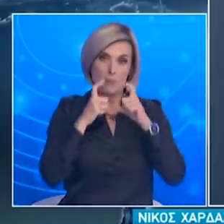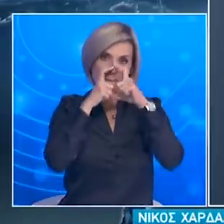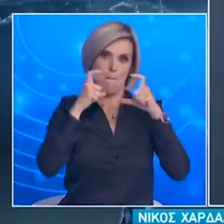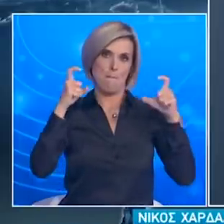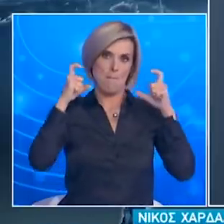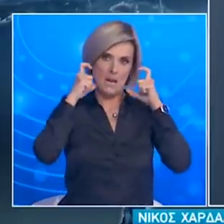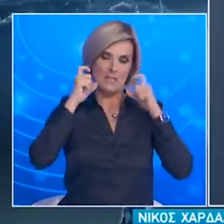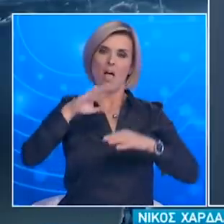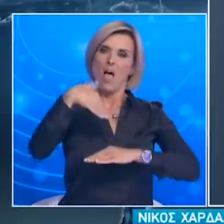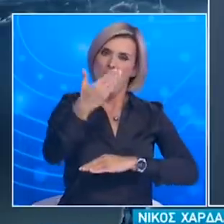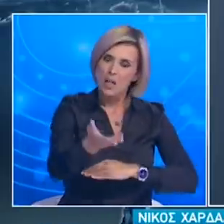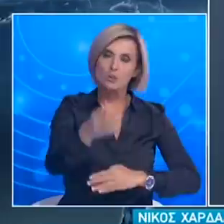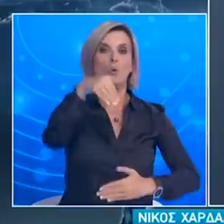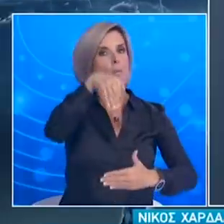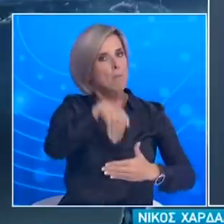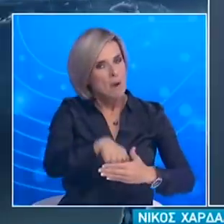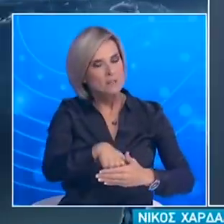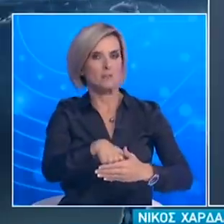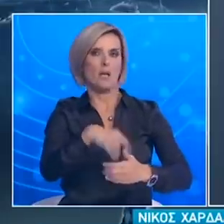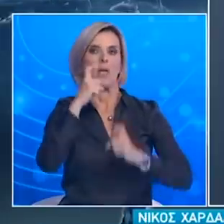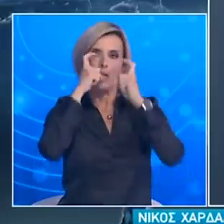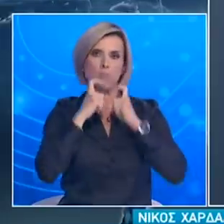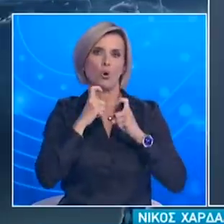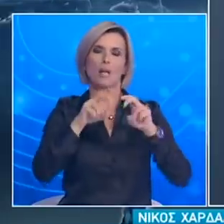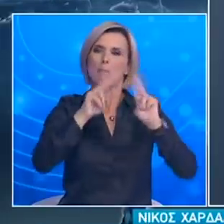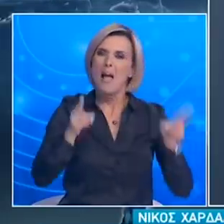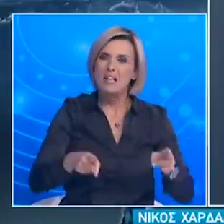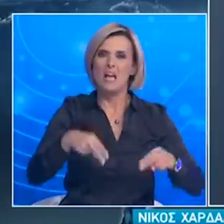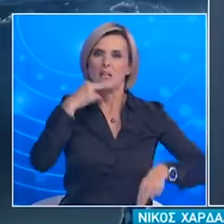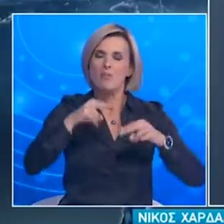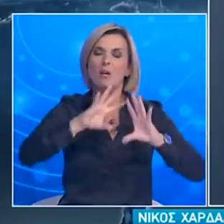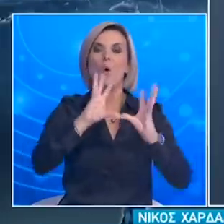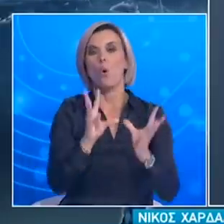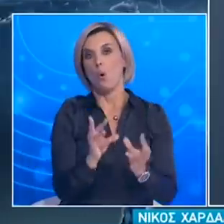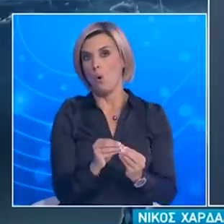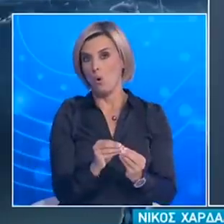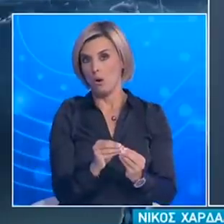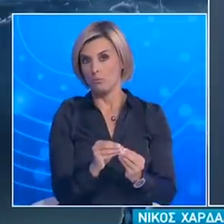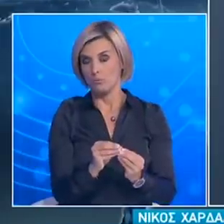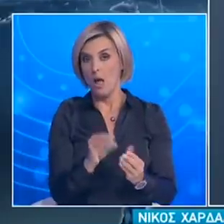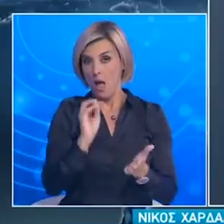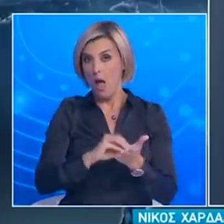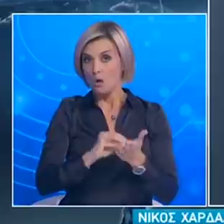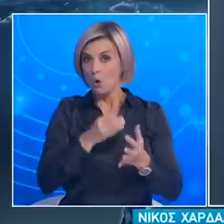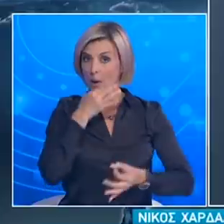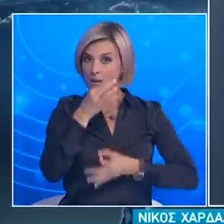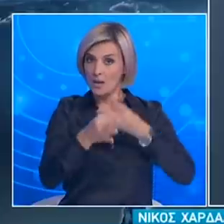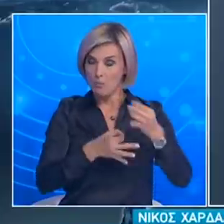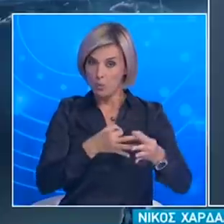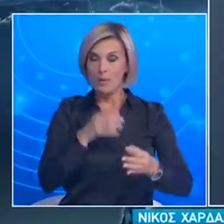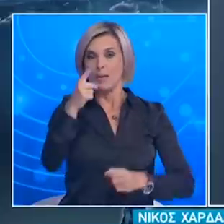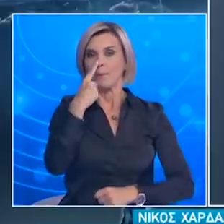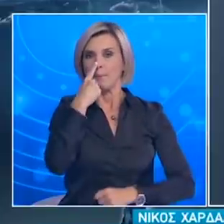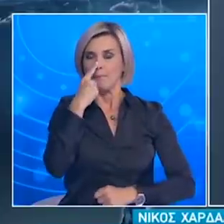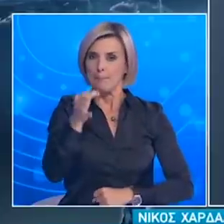τόσο σε εξωτερικούς όσο και σε εσωτερικούς χώρους υπενθυμίζεται ότι είναι ήδη σε ισχύ και στις δύο περιφερειακές